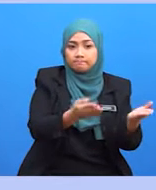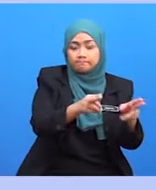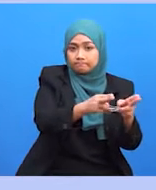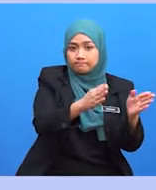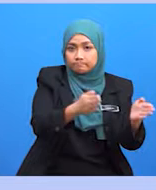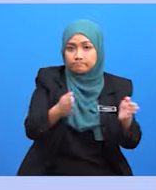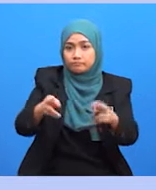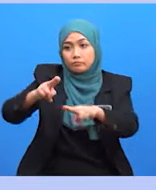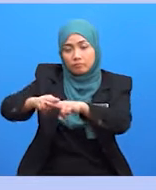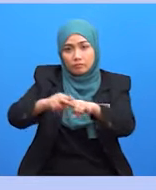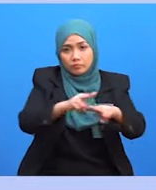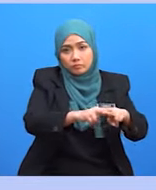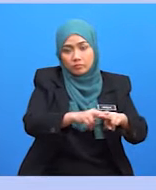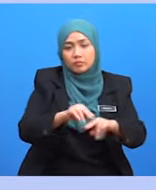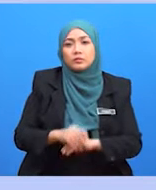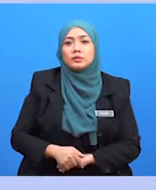dan font.